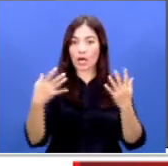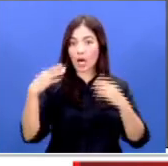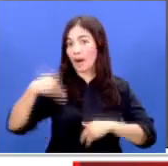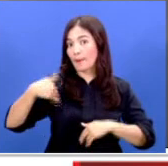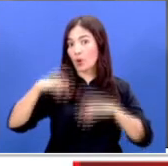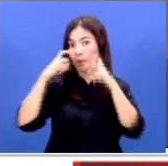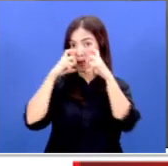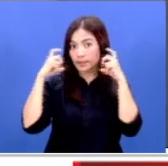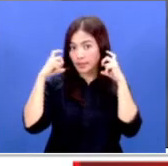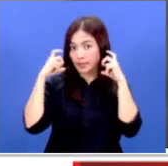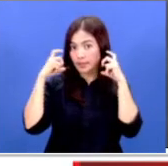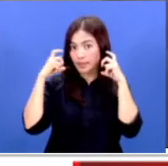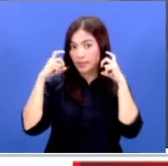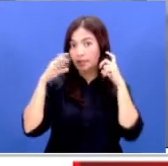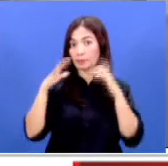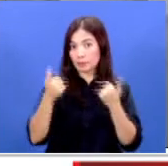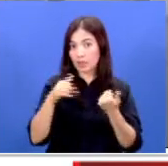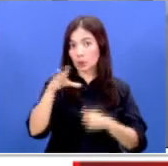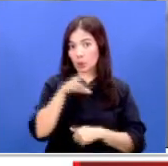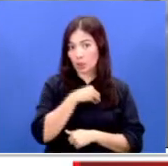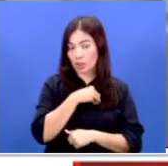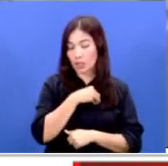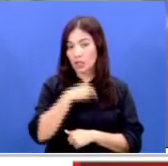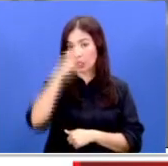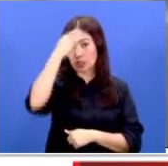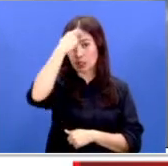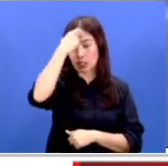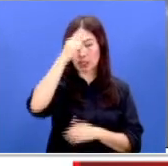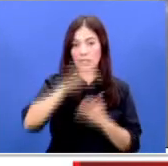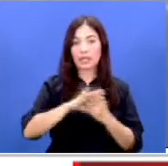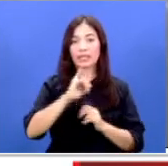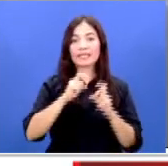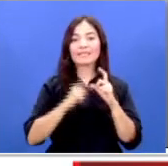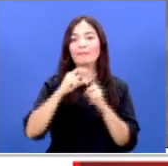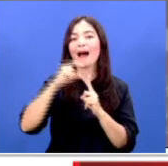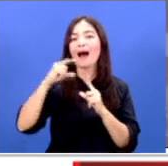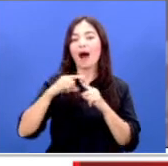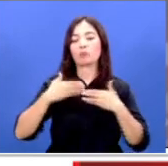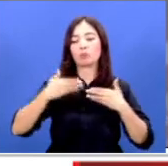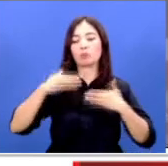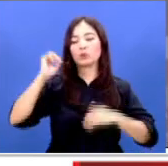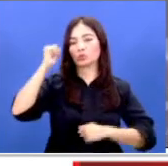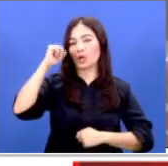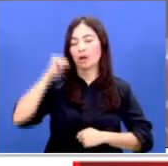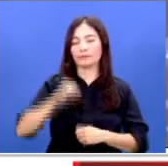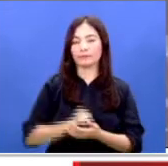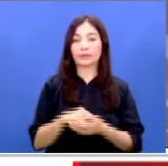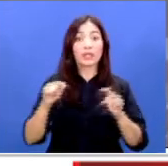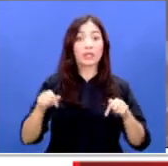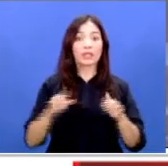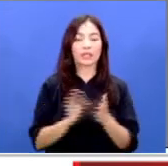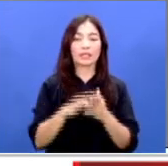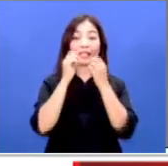masker kemungkinan sangat rentan sekali terkena penyakit ISPU, Rendra. Bisa dijelaskan juga, Didi,